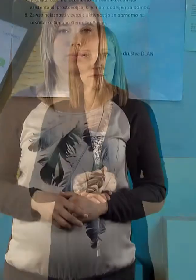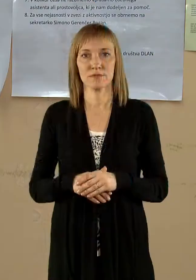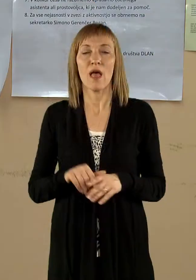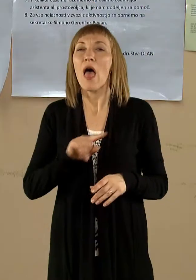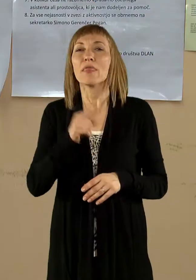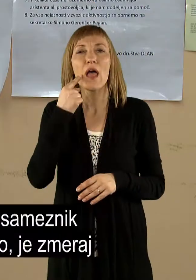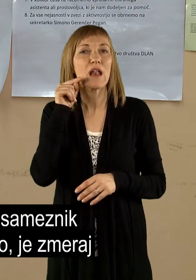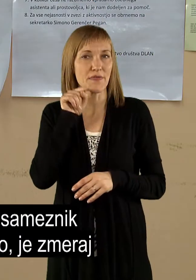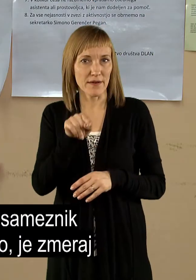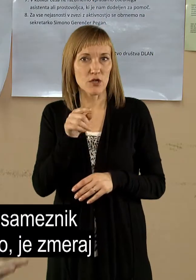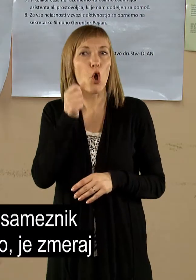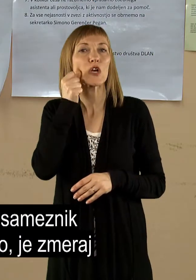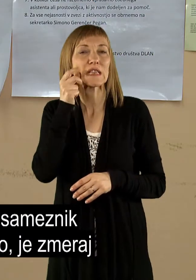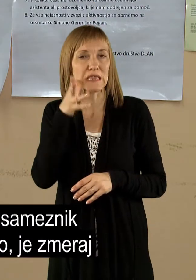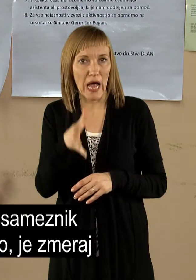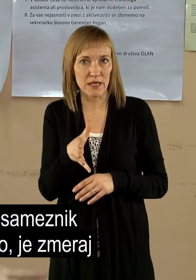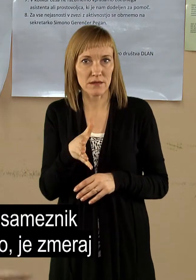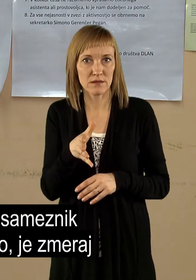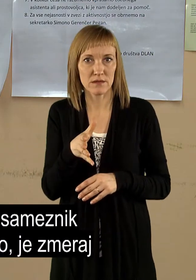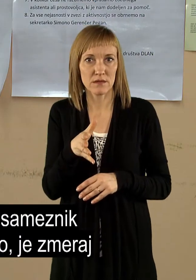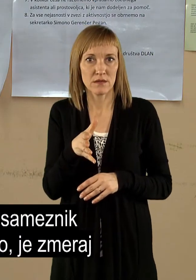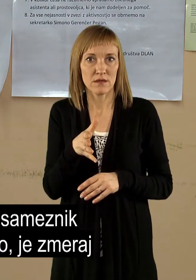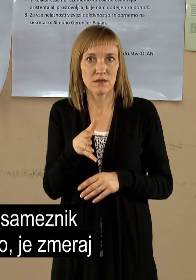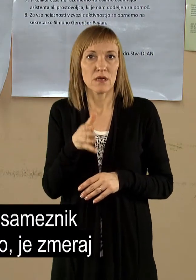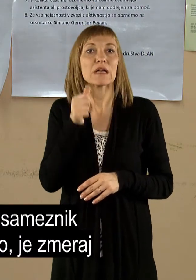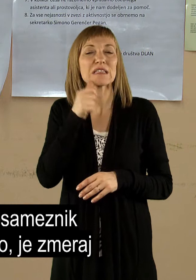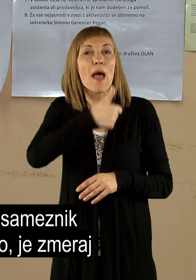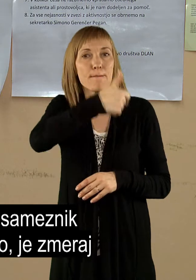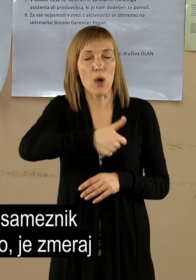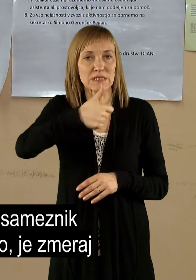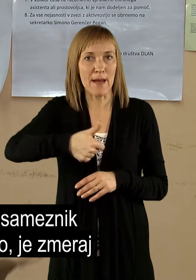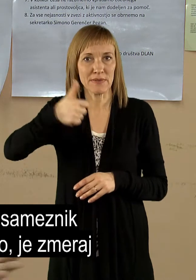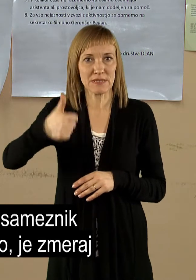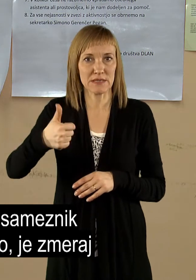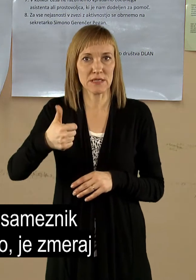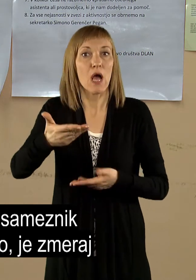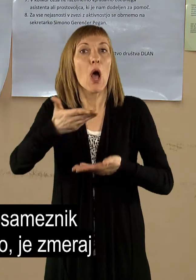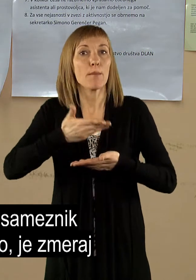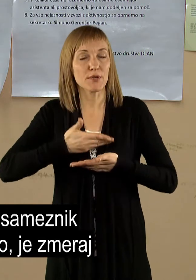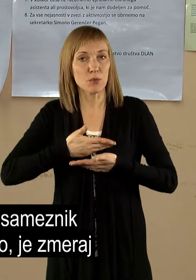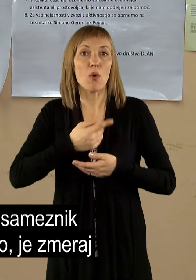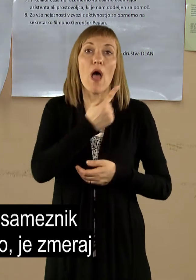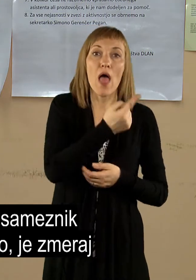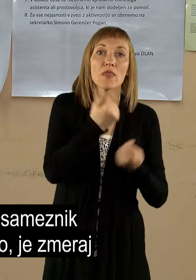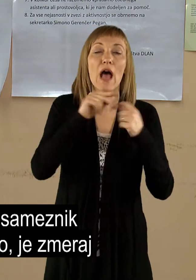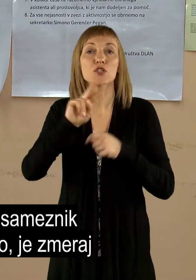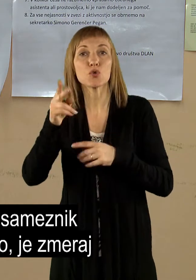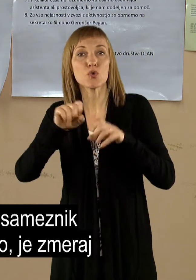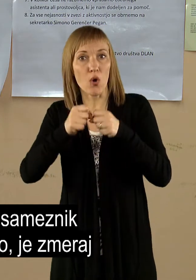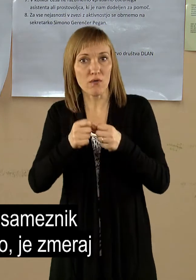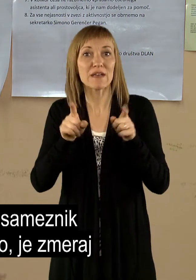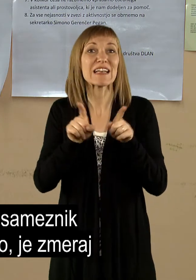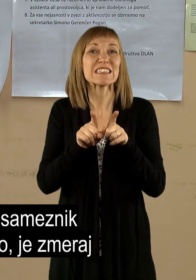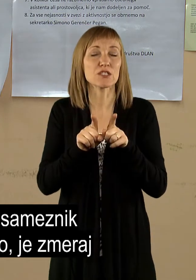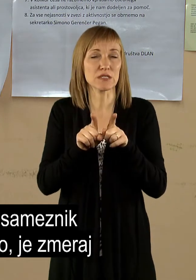Ne glede na to, kdaj je poslameznik predobil eno ali drugo